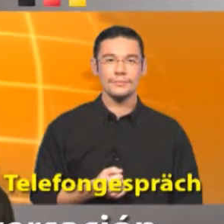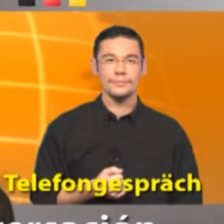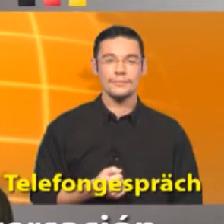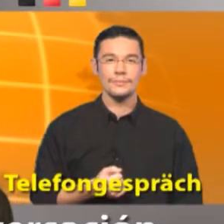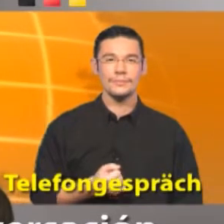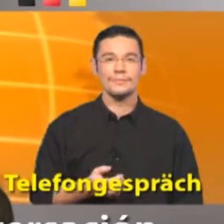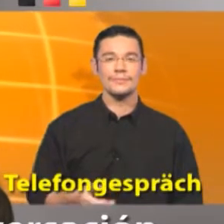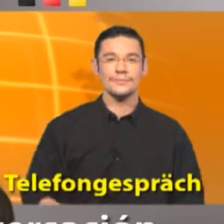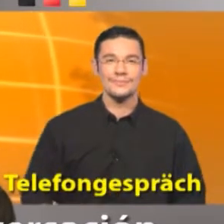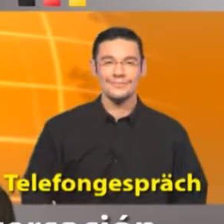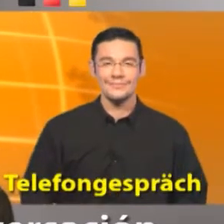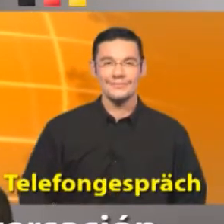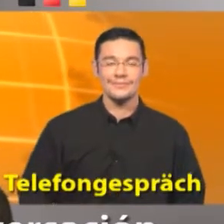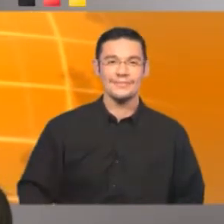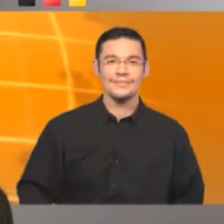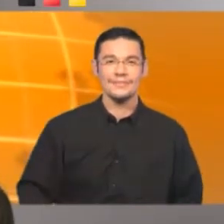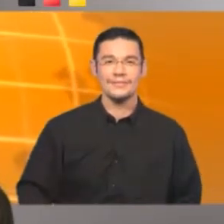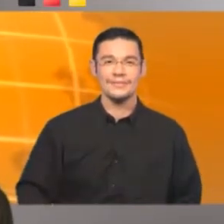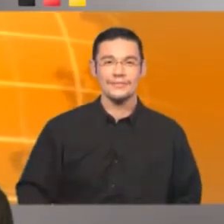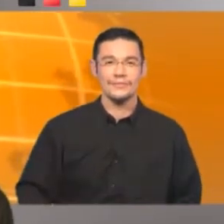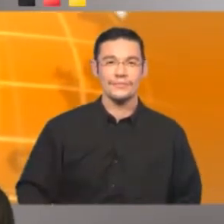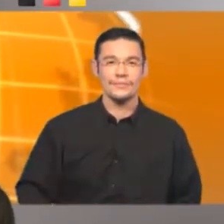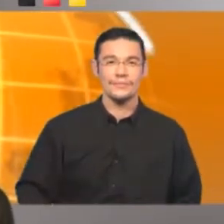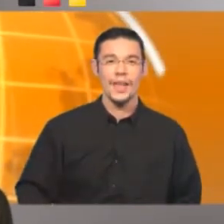Una conversación telefónica